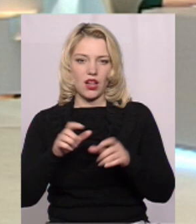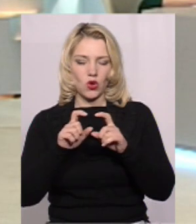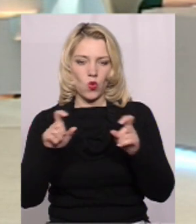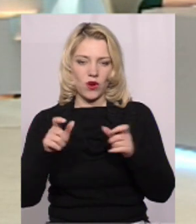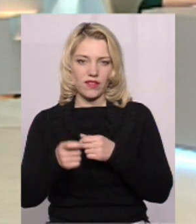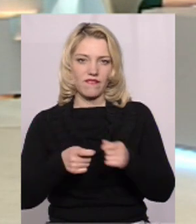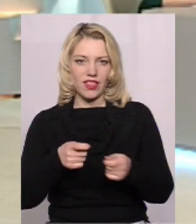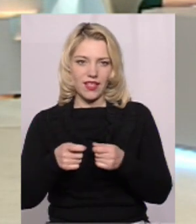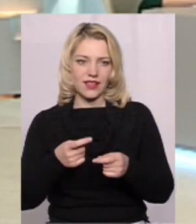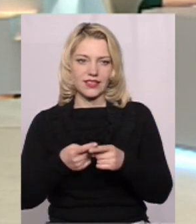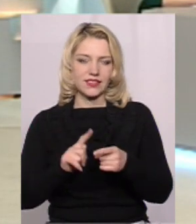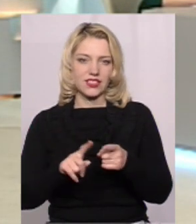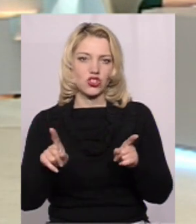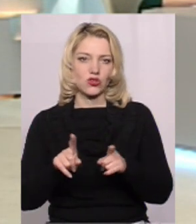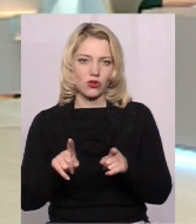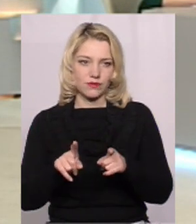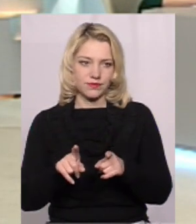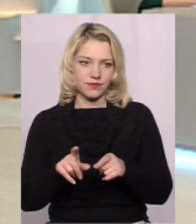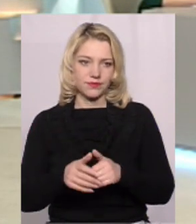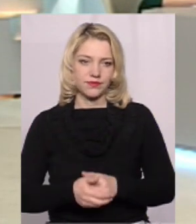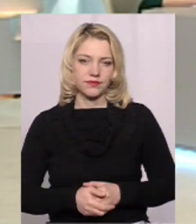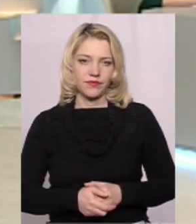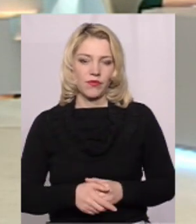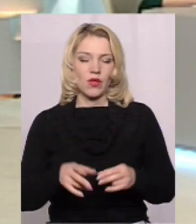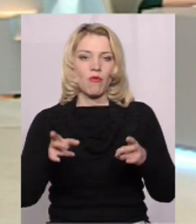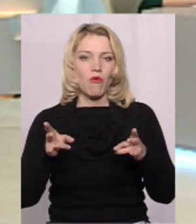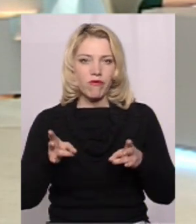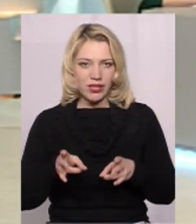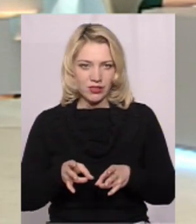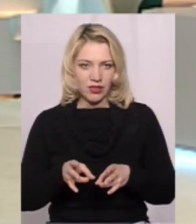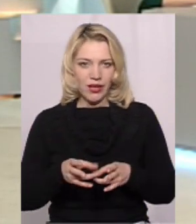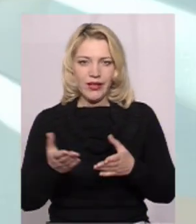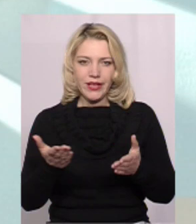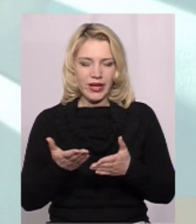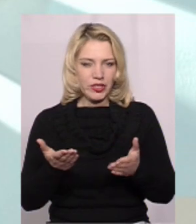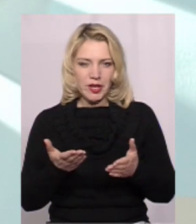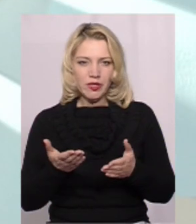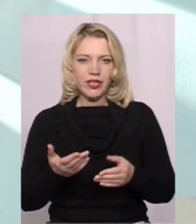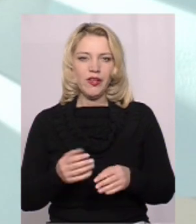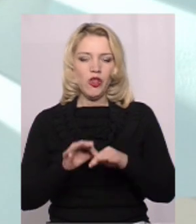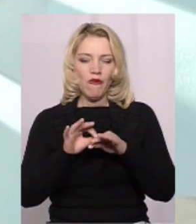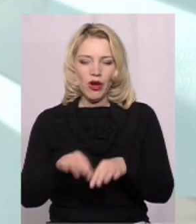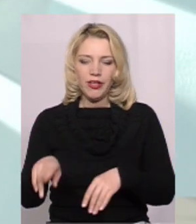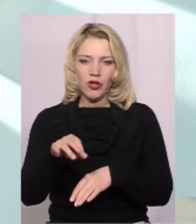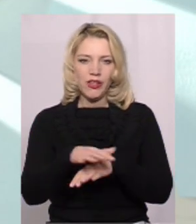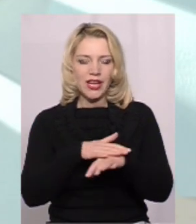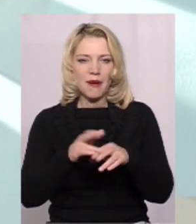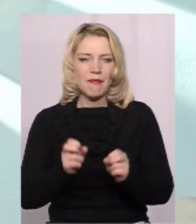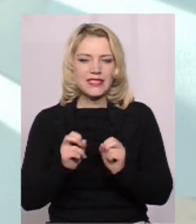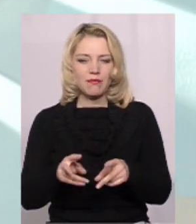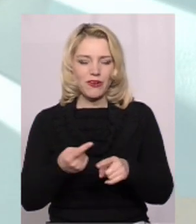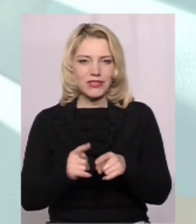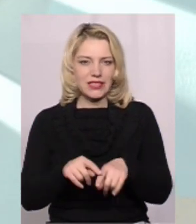Ті, що повинні якимось чином доводити до населення небезпеку цих